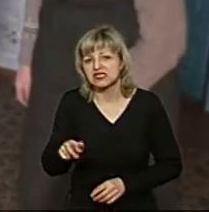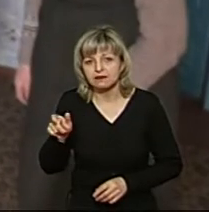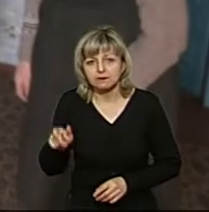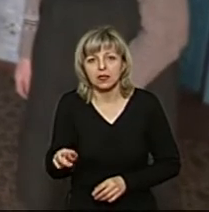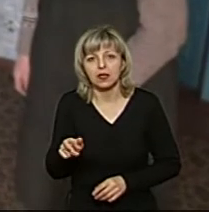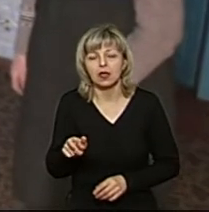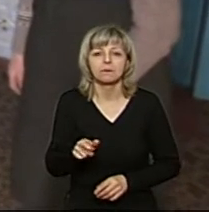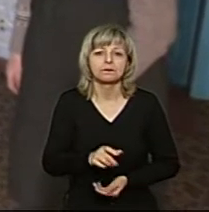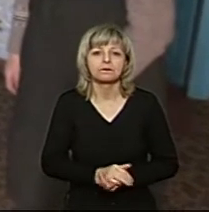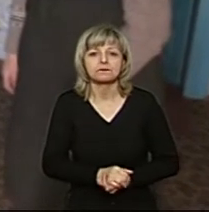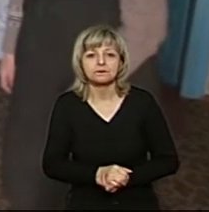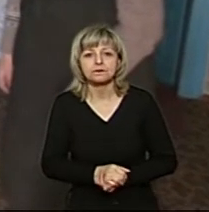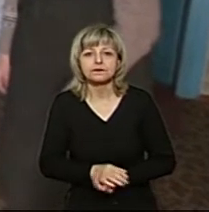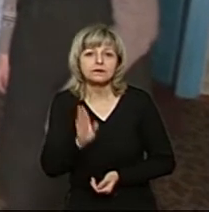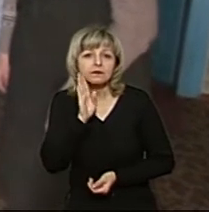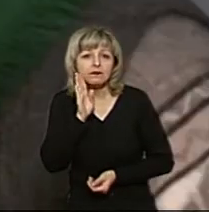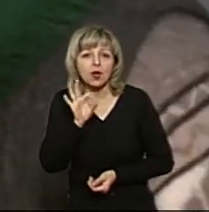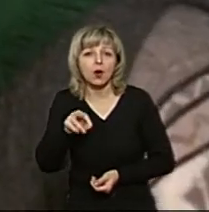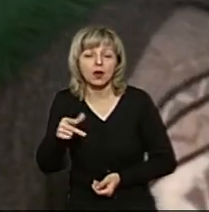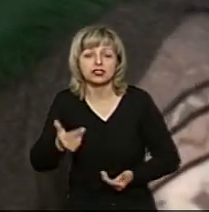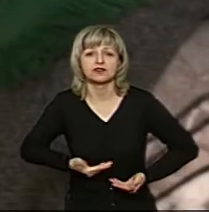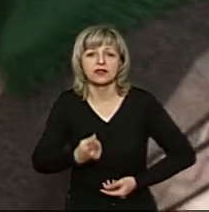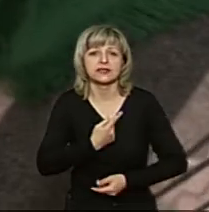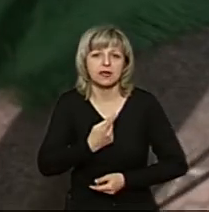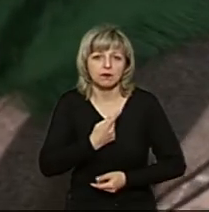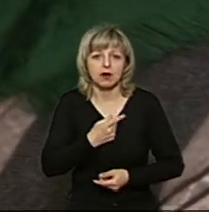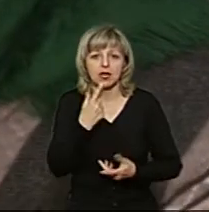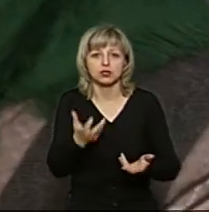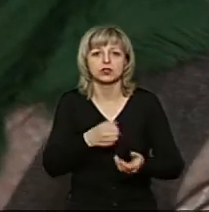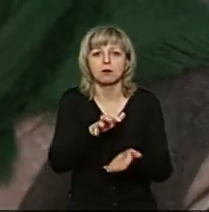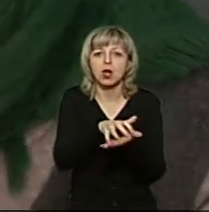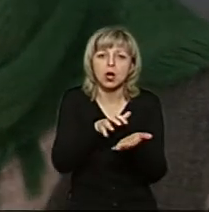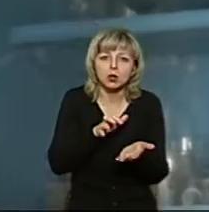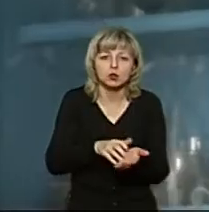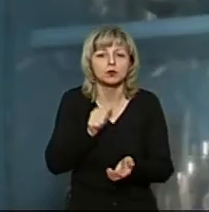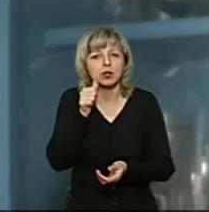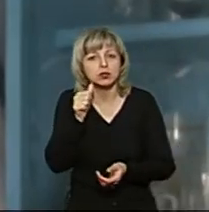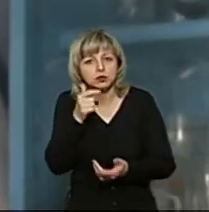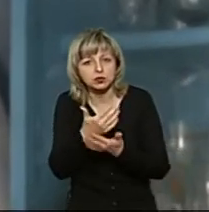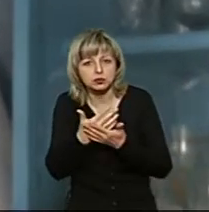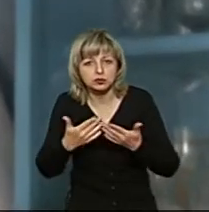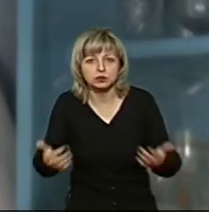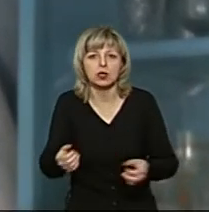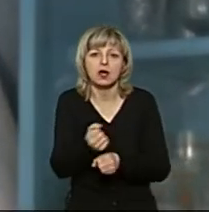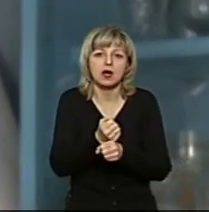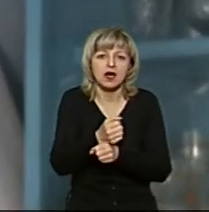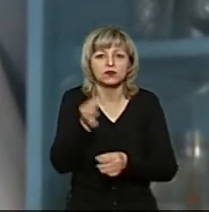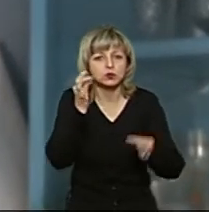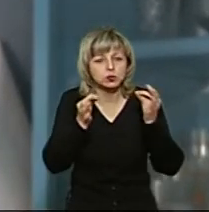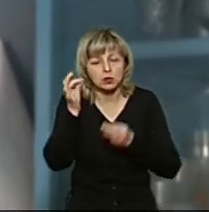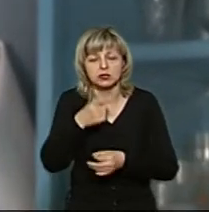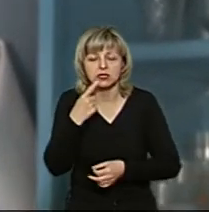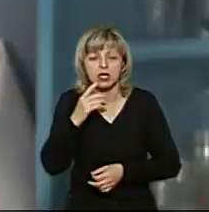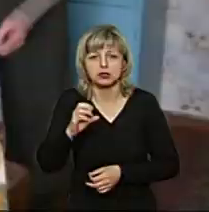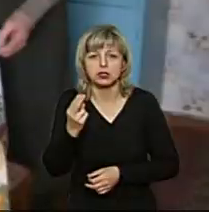Мищенчук із Жидичина проживає сама. Розповіла, що отримала крупи, цукор, олію, солодощі, соуси, каву. Каже, соціальна